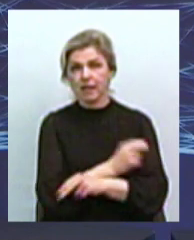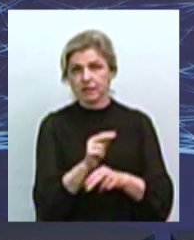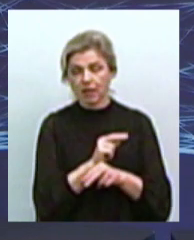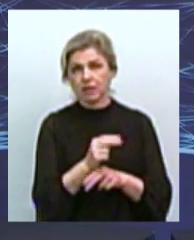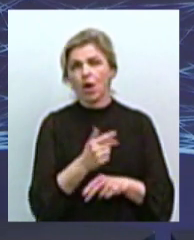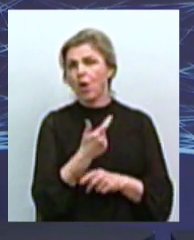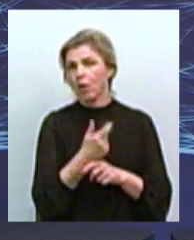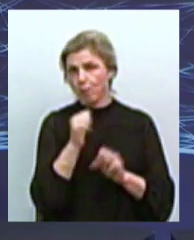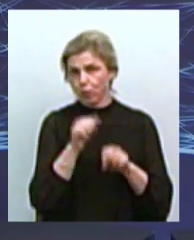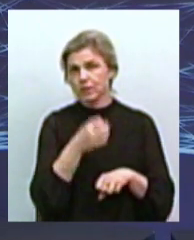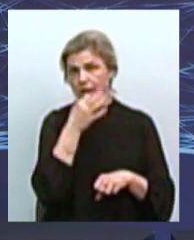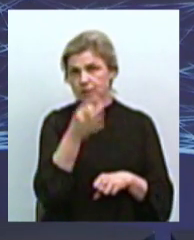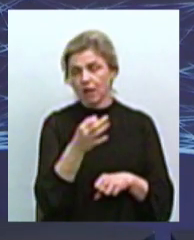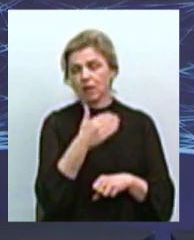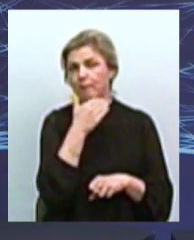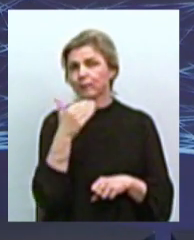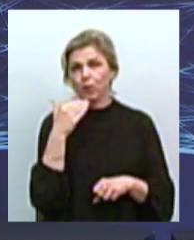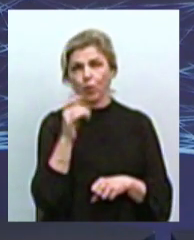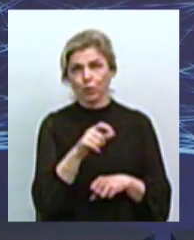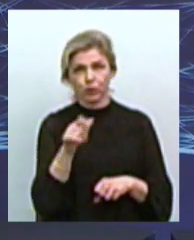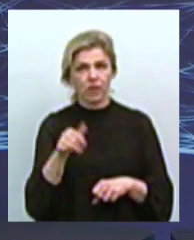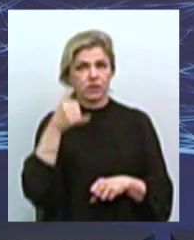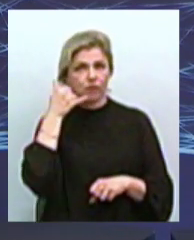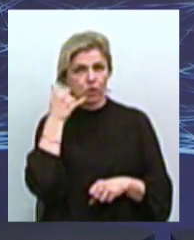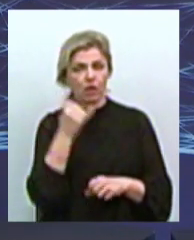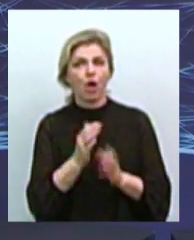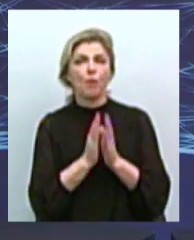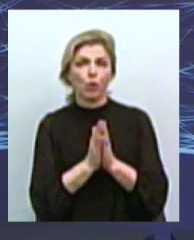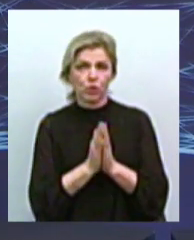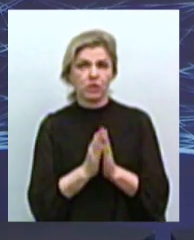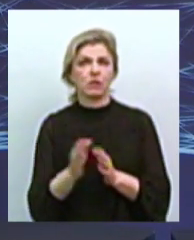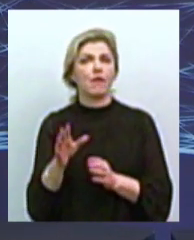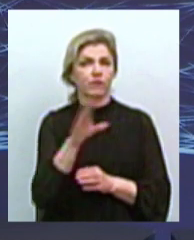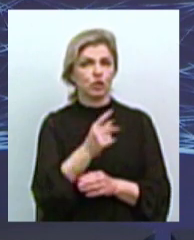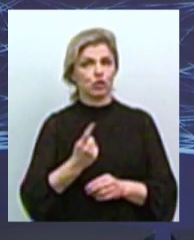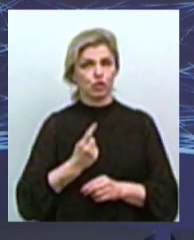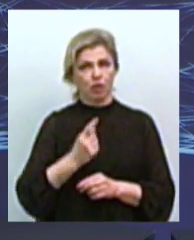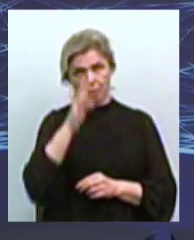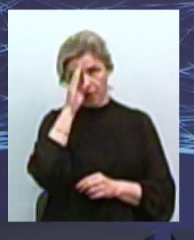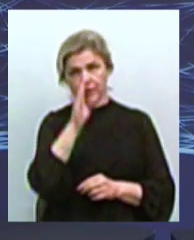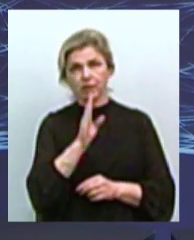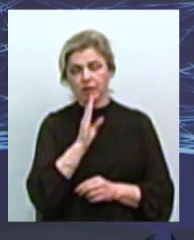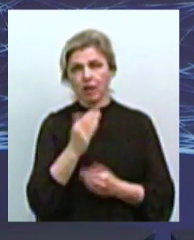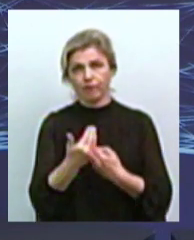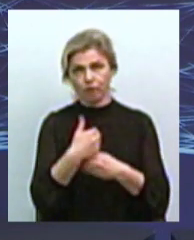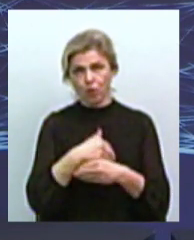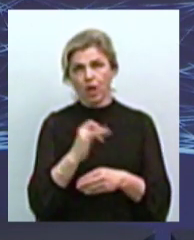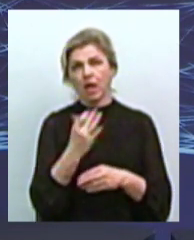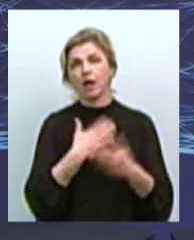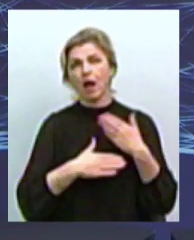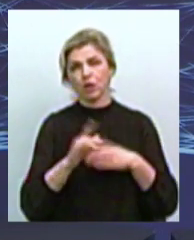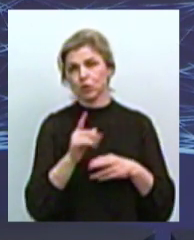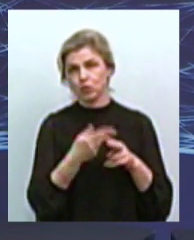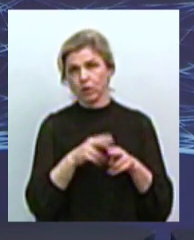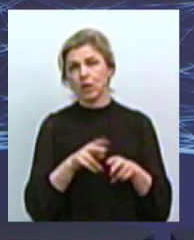телефонує, всі чекають хлопців на відлов, всі дякують дівчатам, ветлікарям, всі дуже сильно зраділися, що ця організація